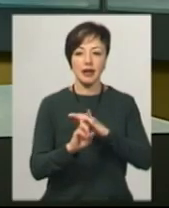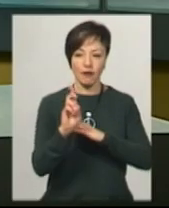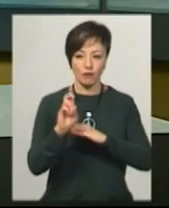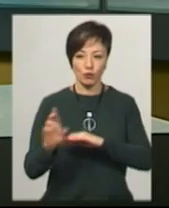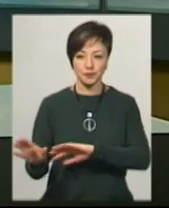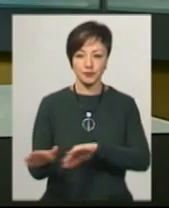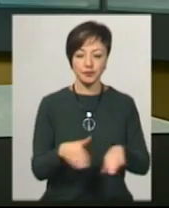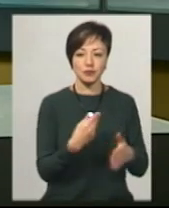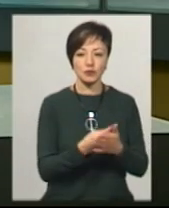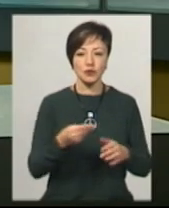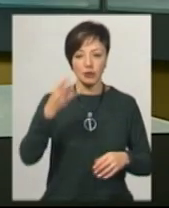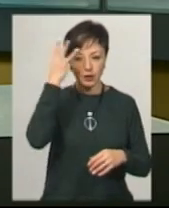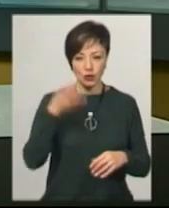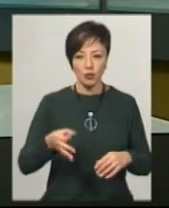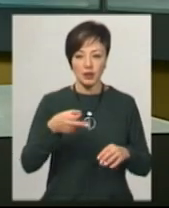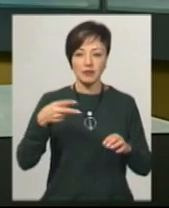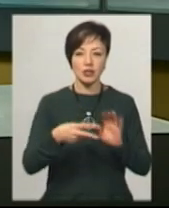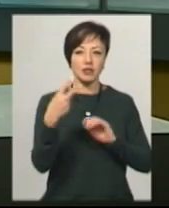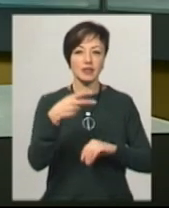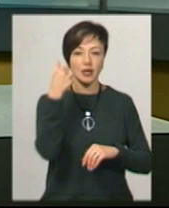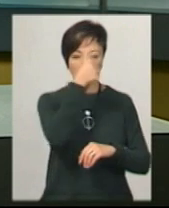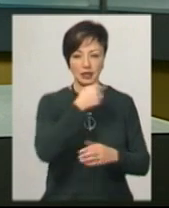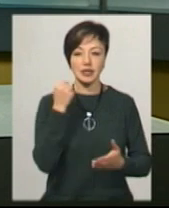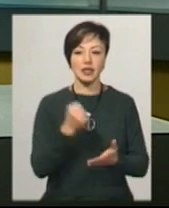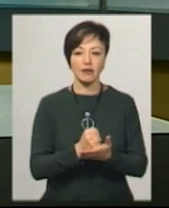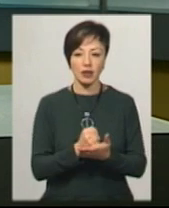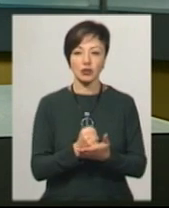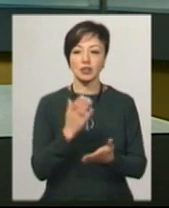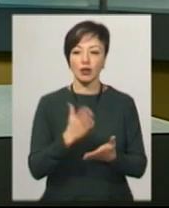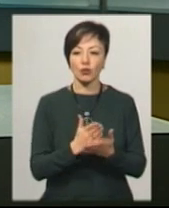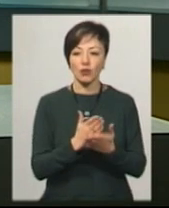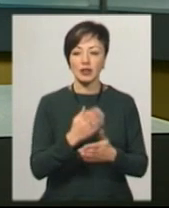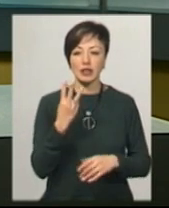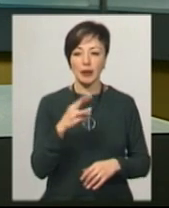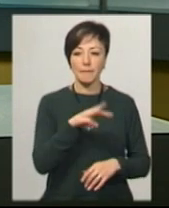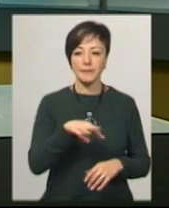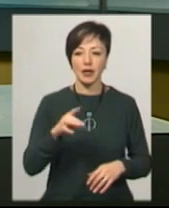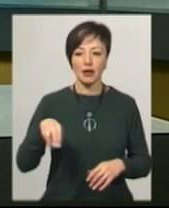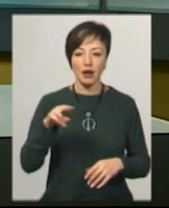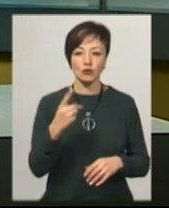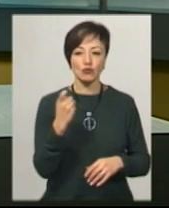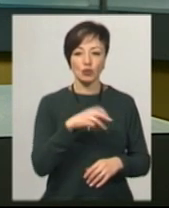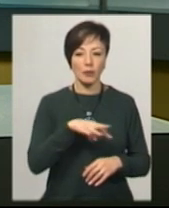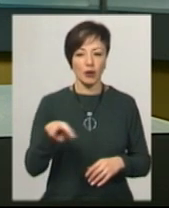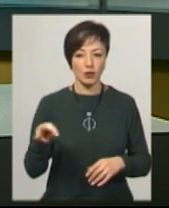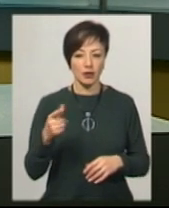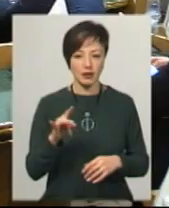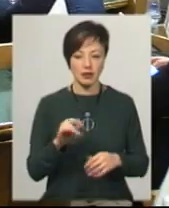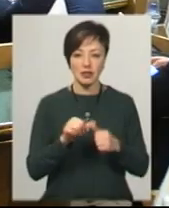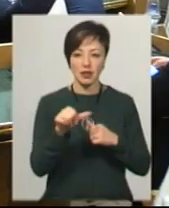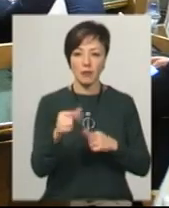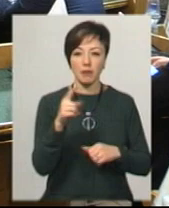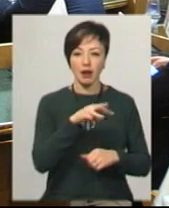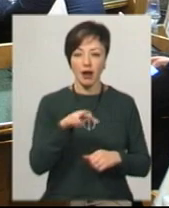Бюджет Хмельницької області на 2020 рік затверджено. Він становить майже 3 мільярди 100 мільйонів гривень, з яких